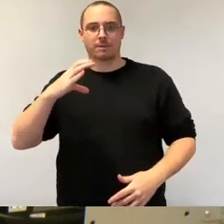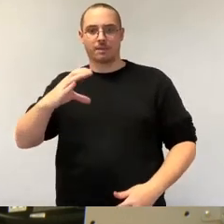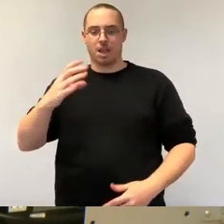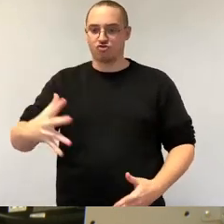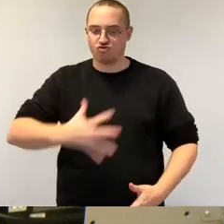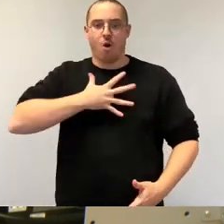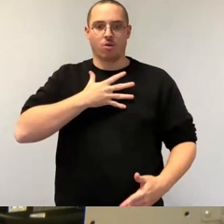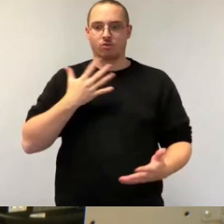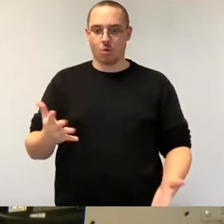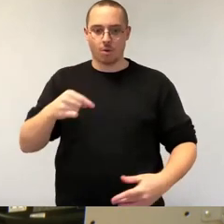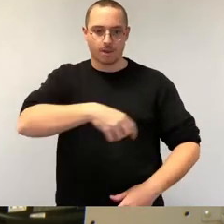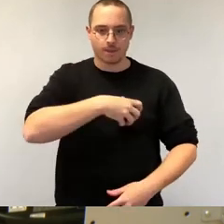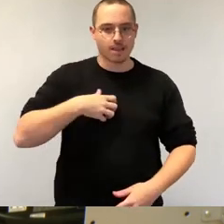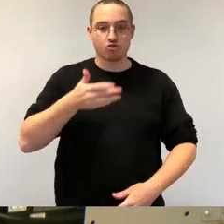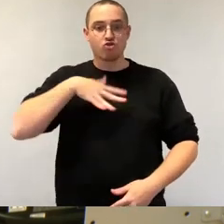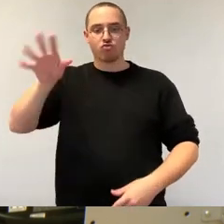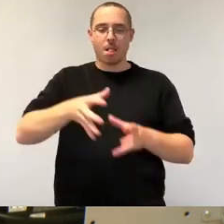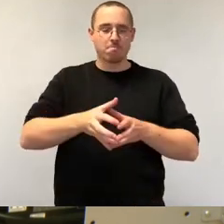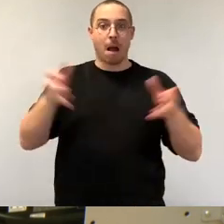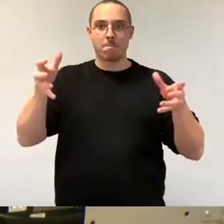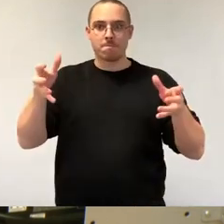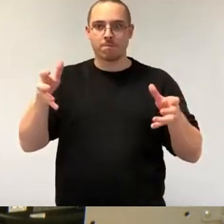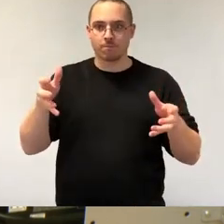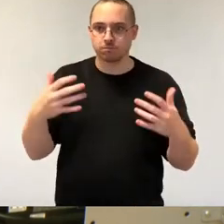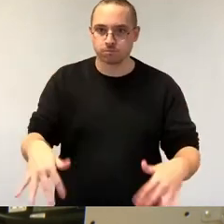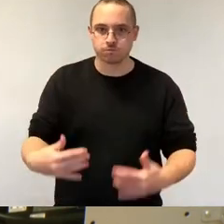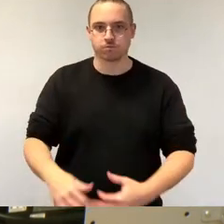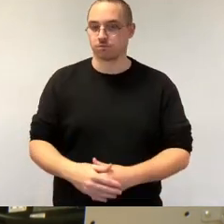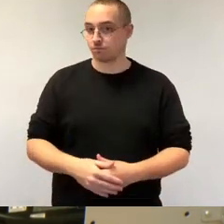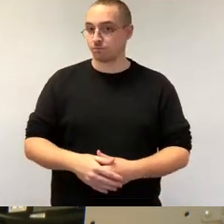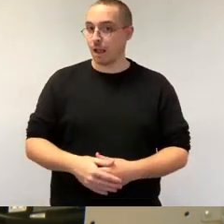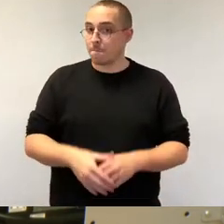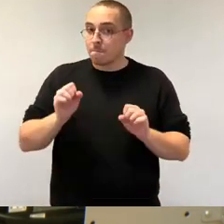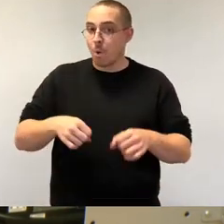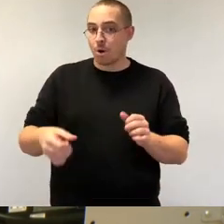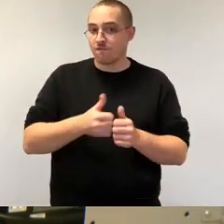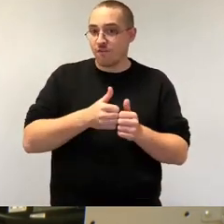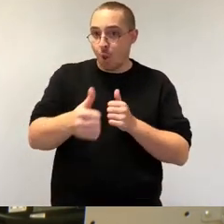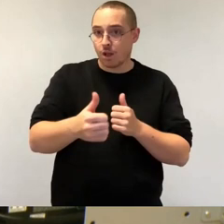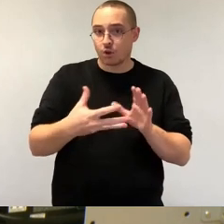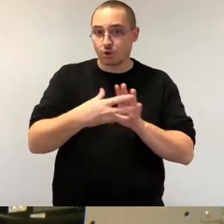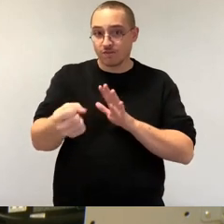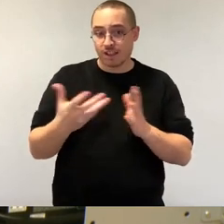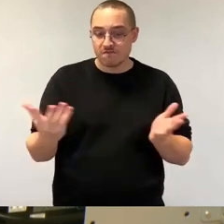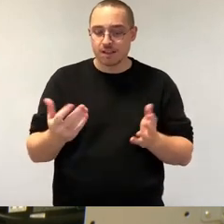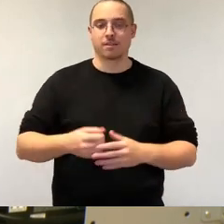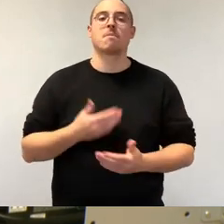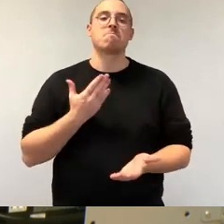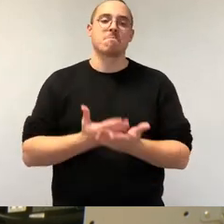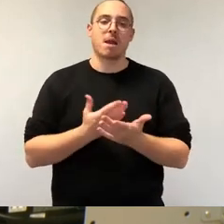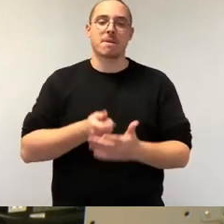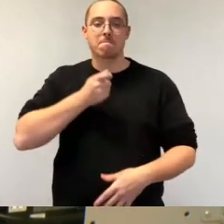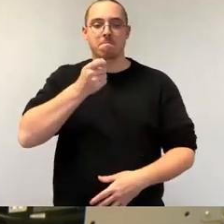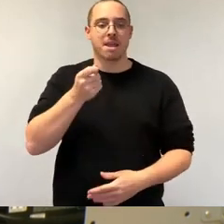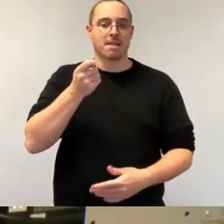Denn was könnten mittelfristige negative Folgen sein? Ein weiterer Anstieg der Mietpreise durch Wohnraumknappheit und den Zuzug von